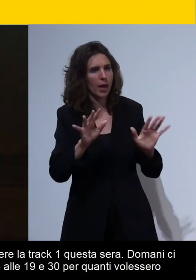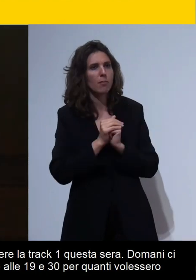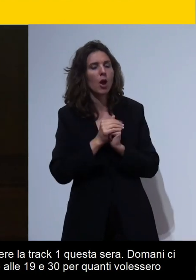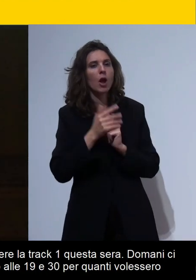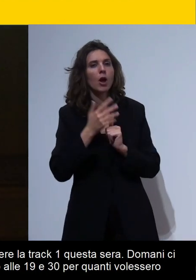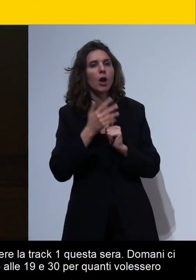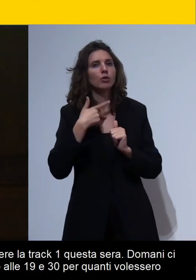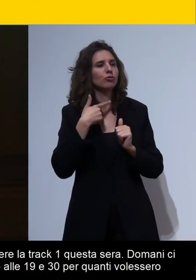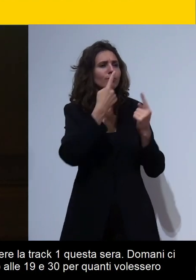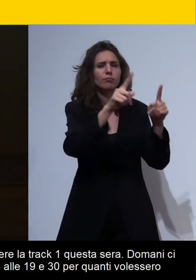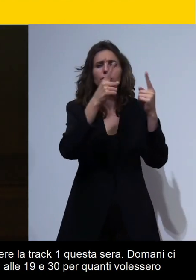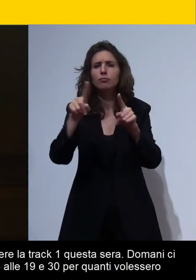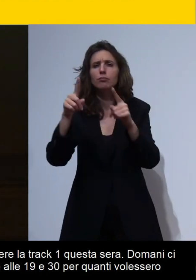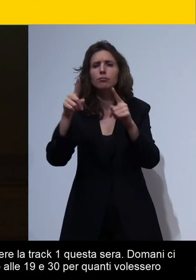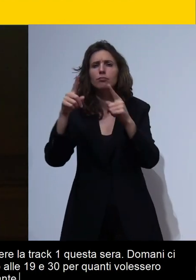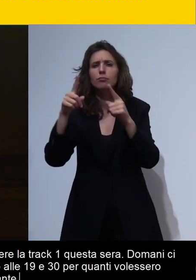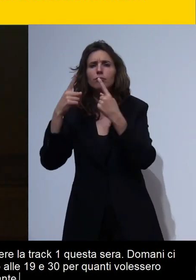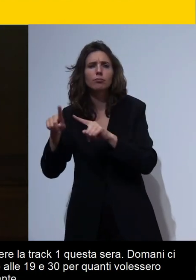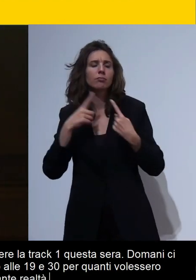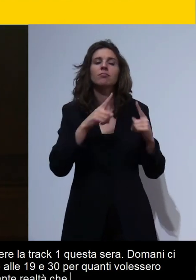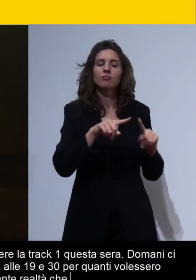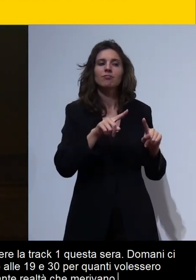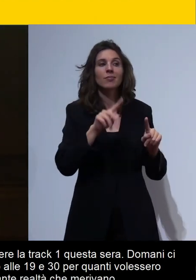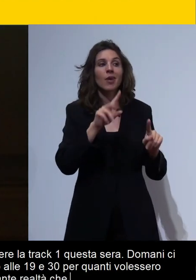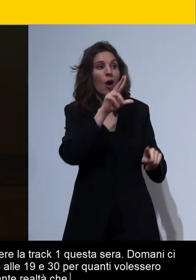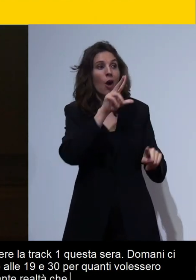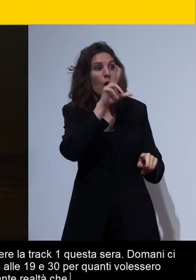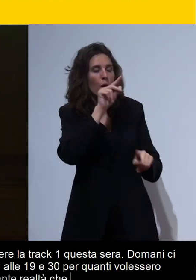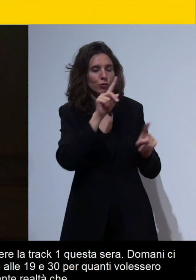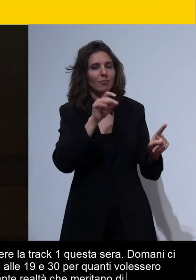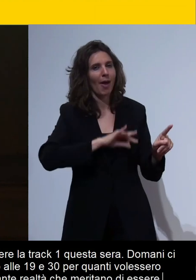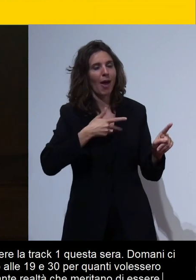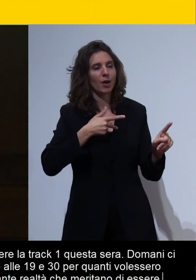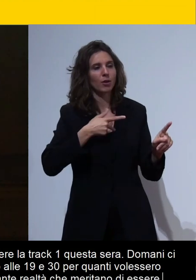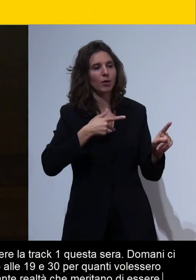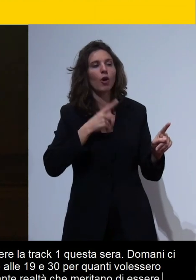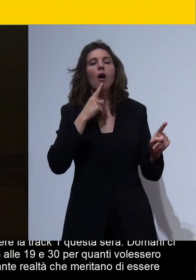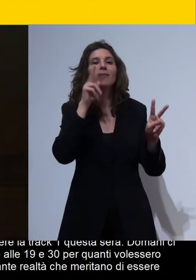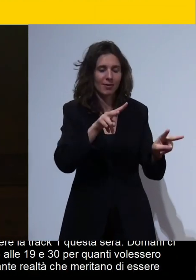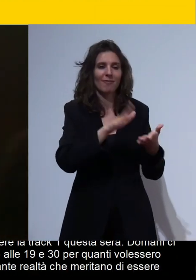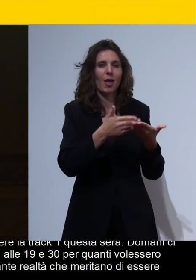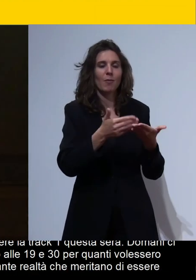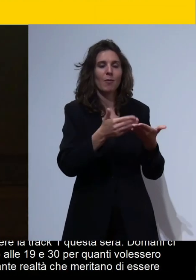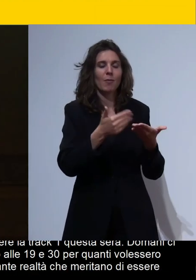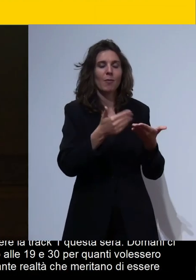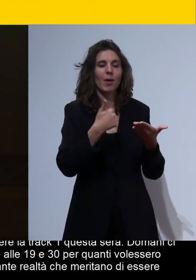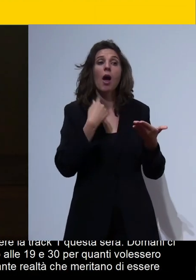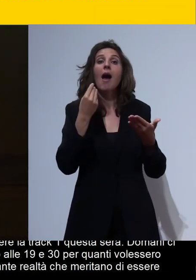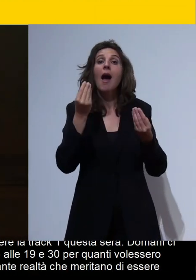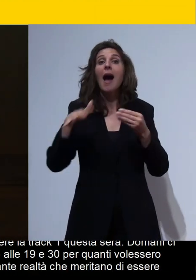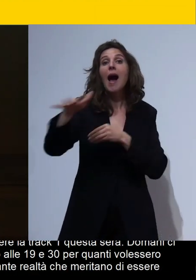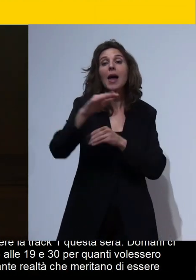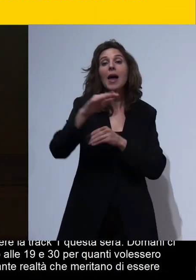che meritano di essere conosciute di essere visitate le aree anche culturali per provare a toccare le opere d